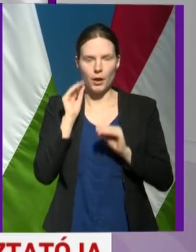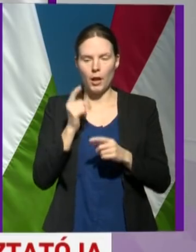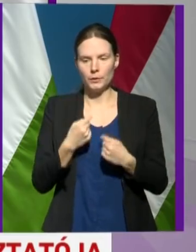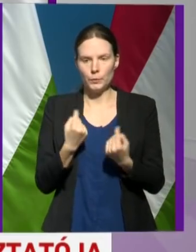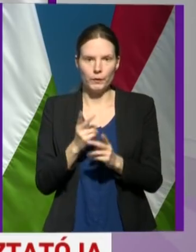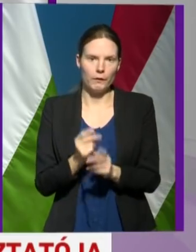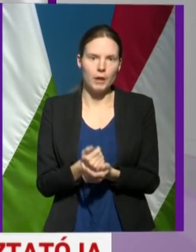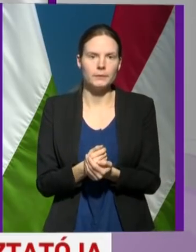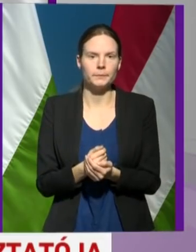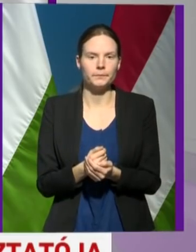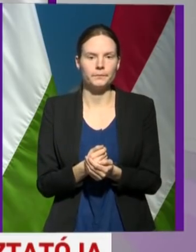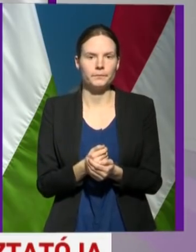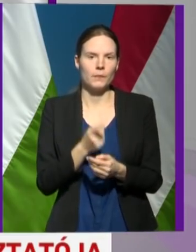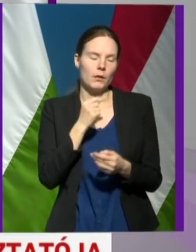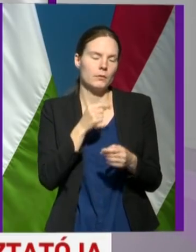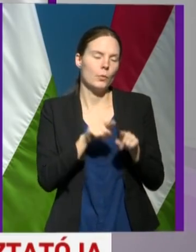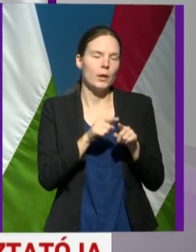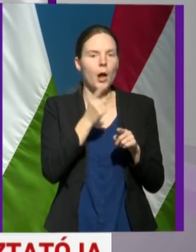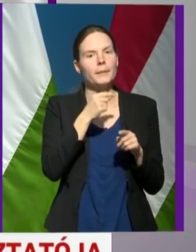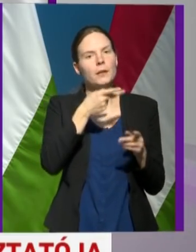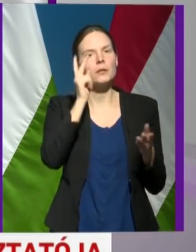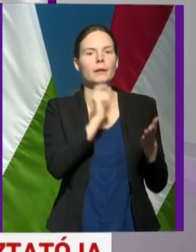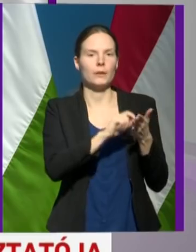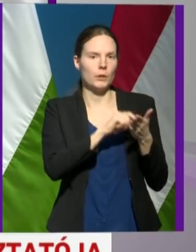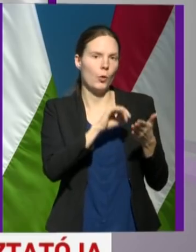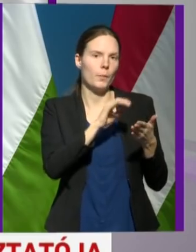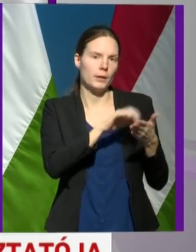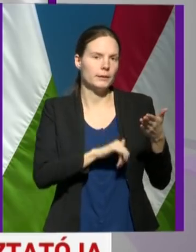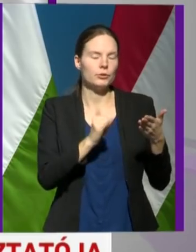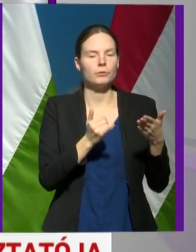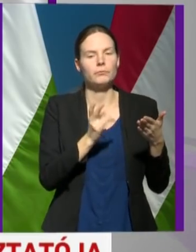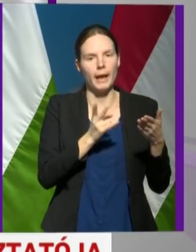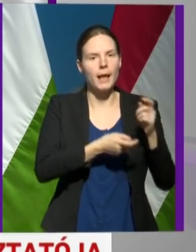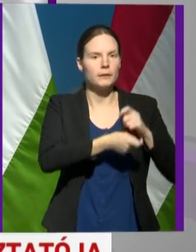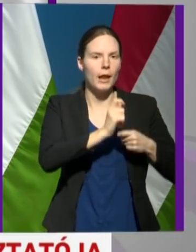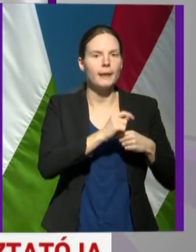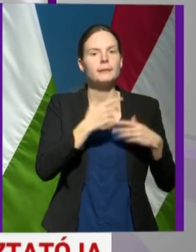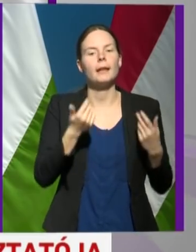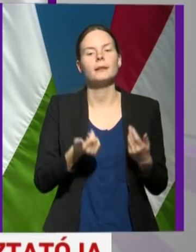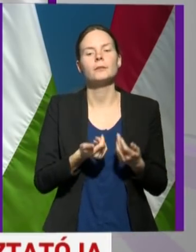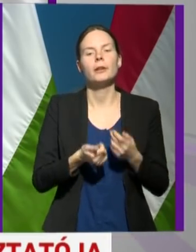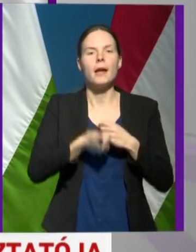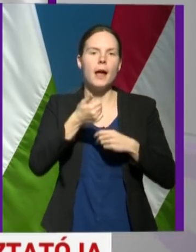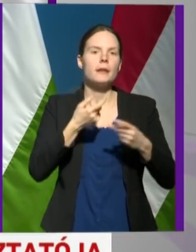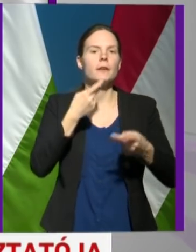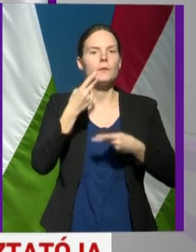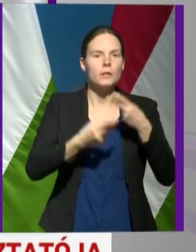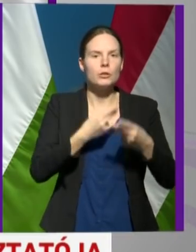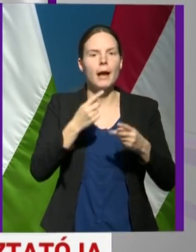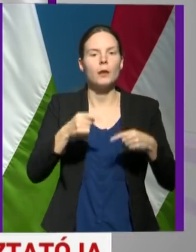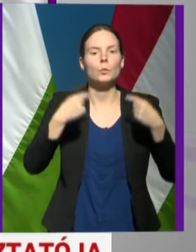amit a szakirodalom is nyilván tart, hogy egy vizsgálatot követően egy